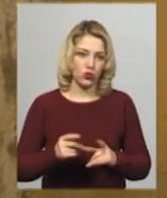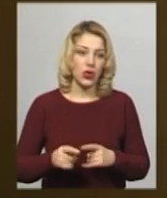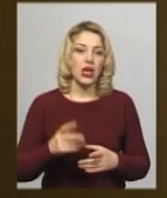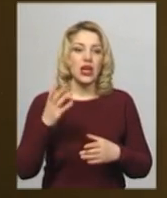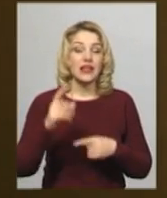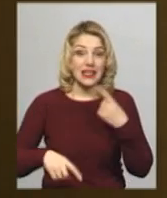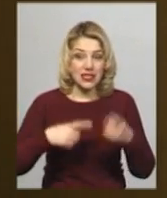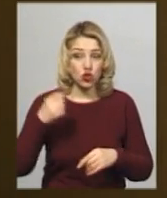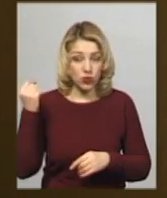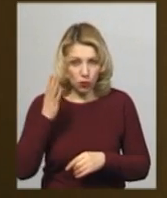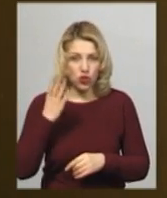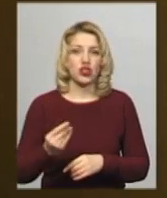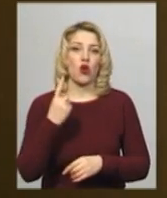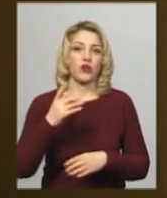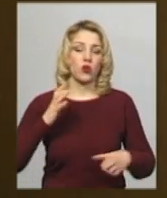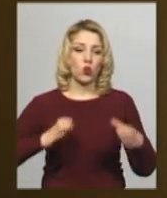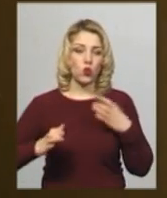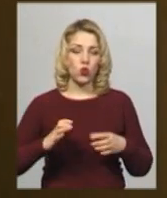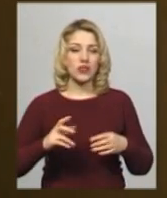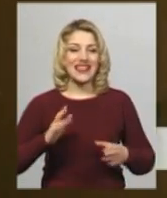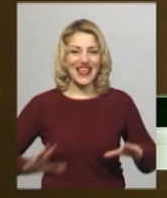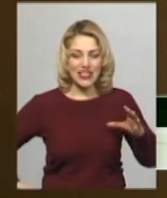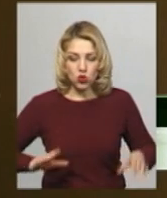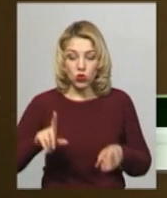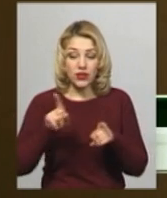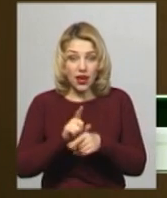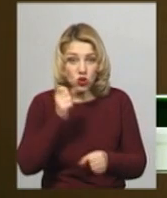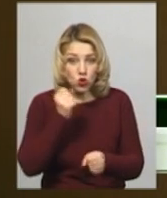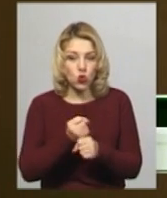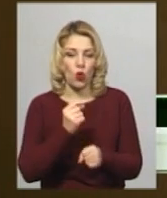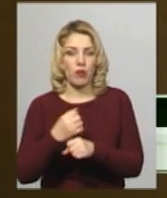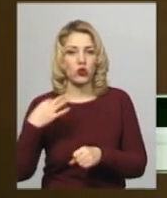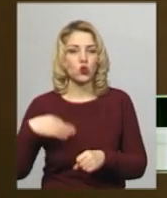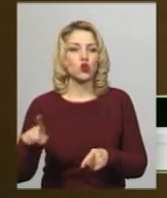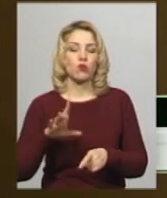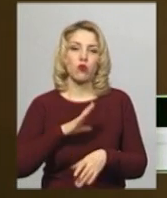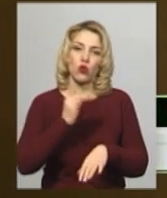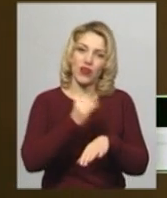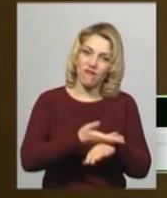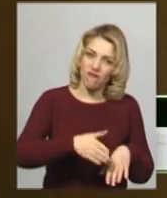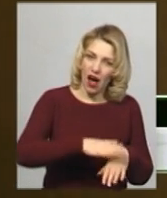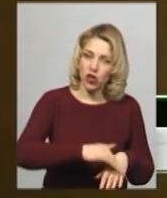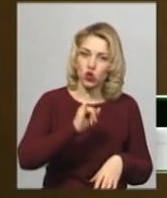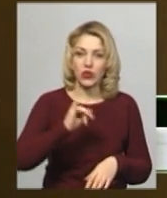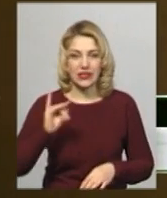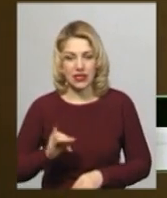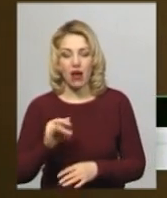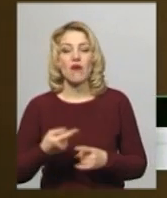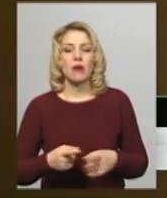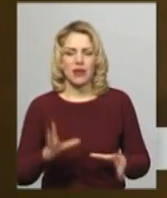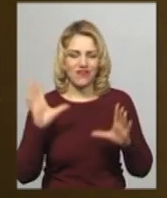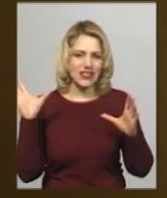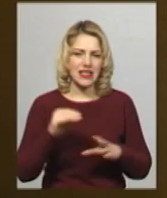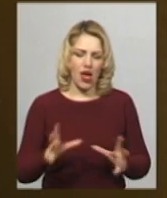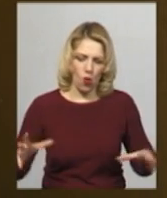курс. Інструктора підготують курс так, щоб було і важко, і цікаво. Ми все об'єднаємо в один тиждень